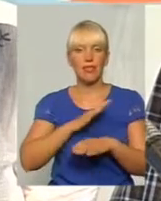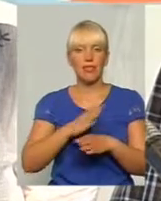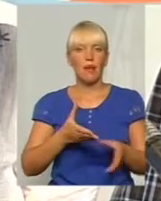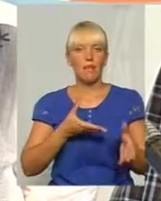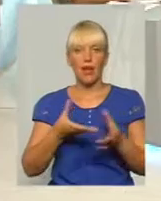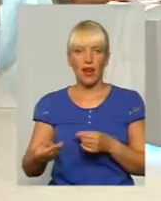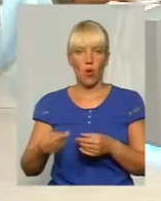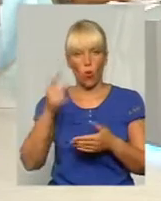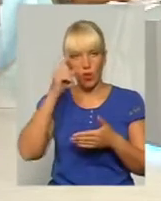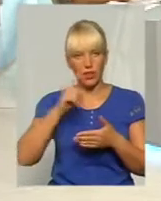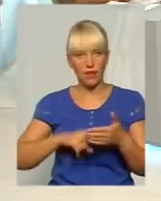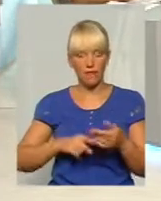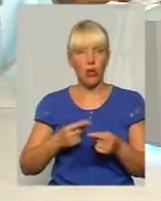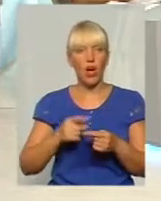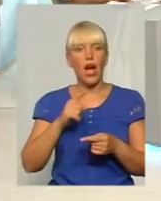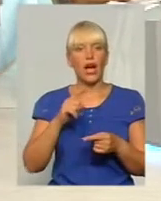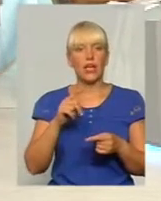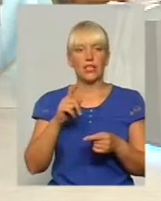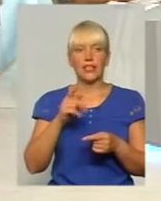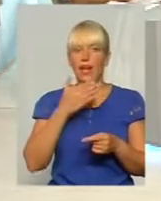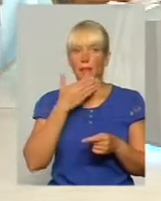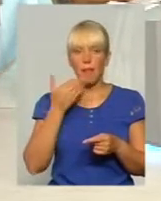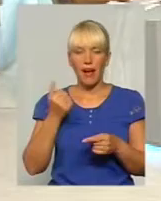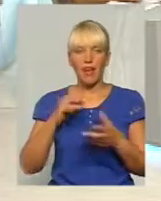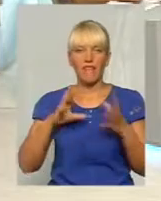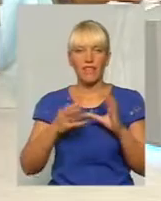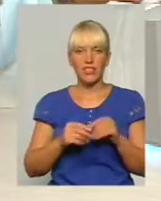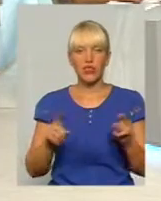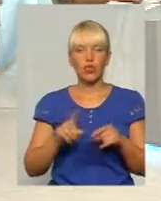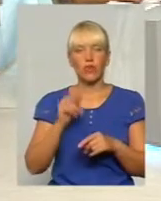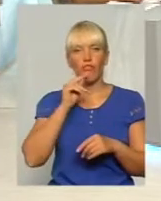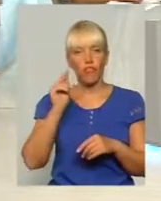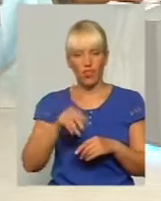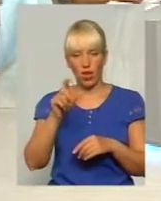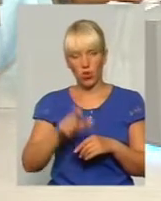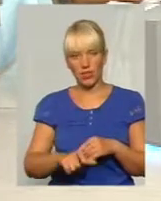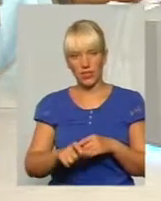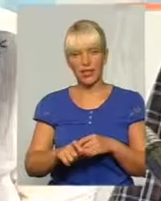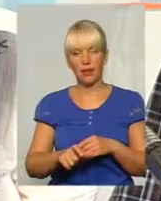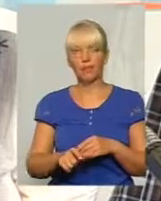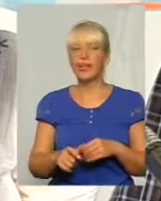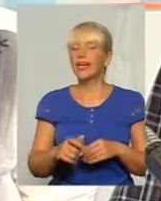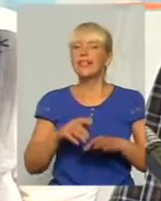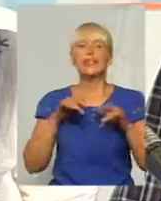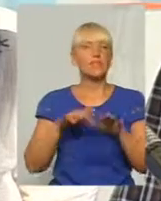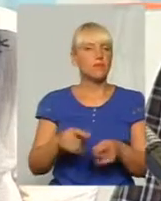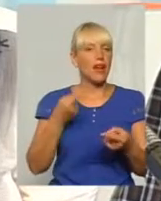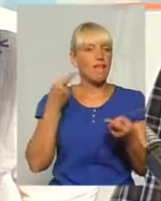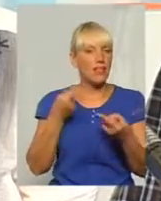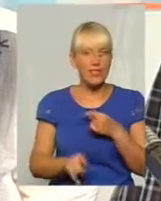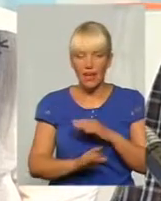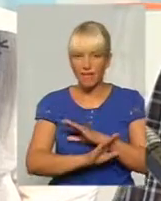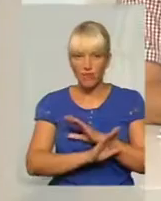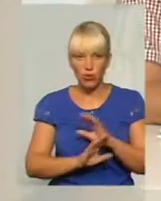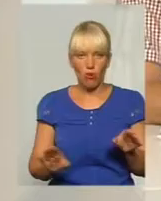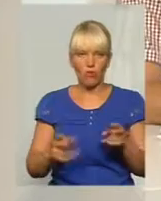ситуації? Але ж ще немає висновку, суду навіть не було, що він винен. Можливо, дійсно, людина не встала, але зішого боку... Справа не в